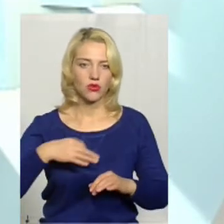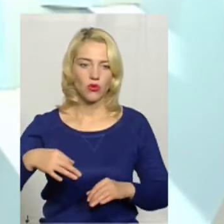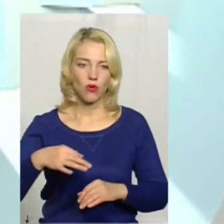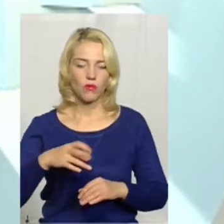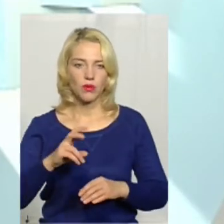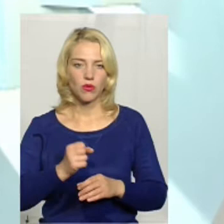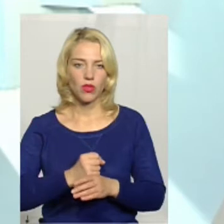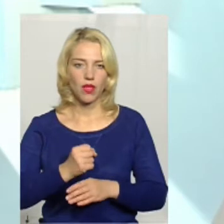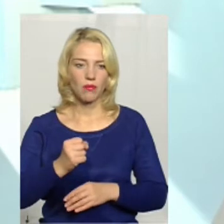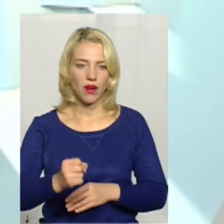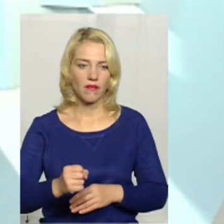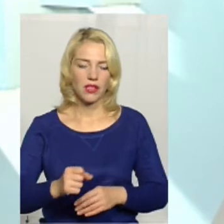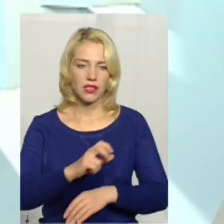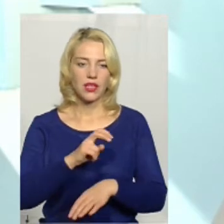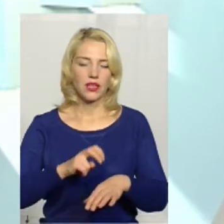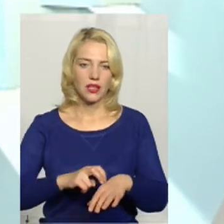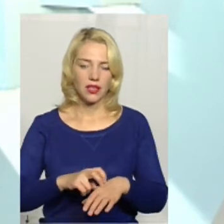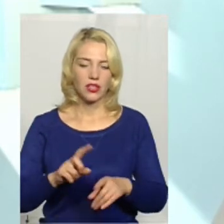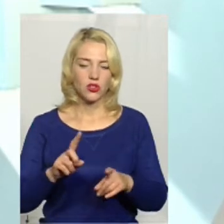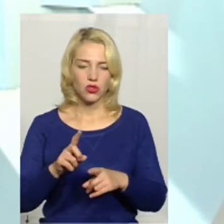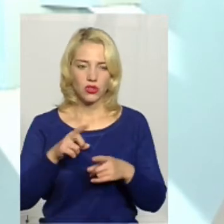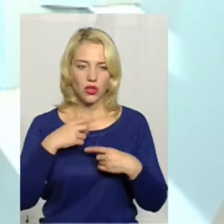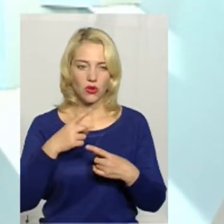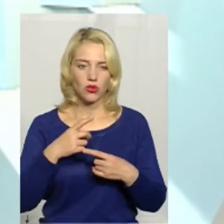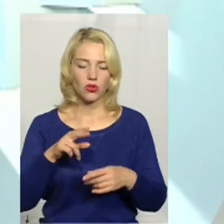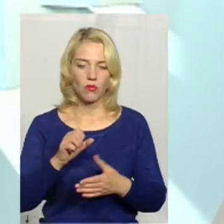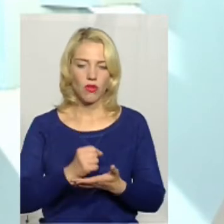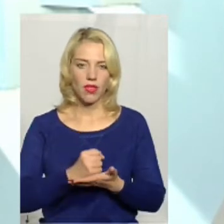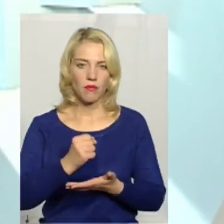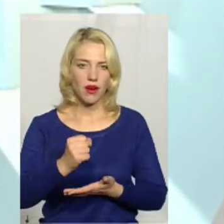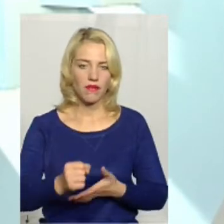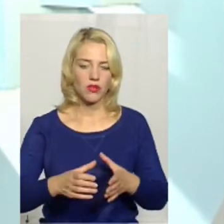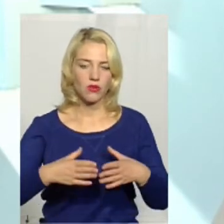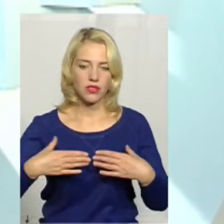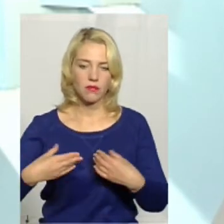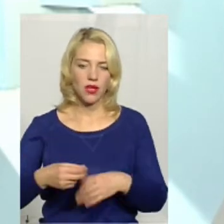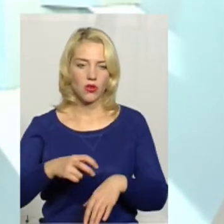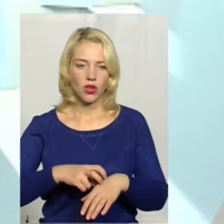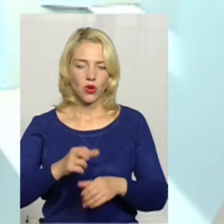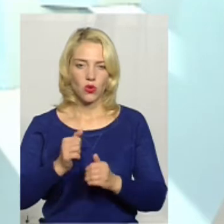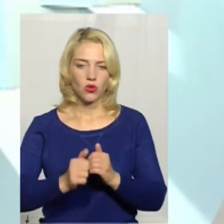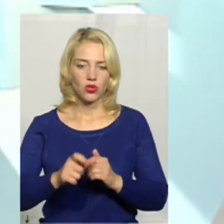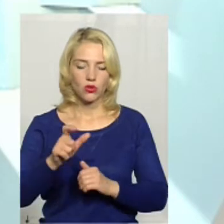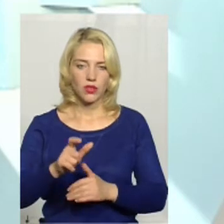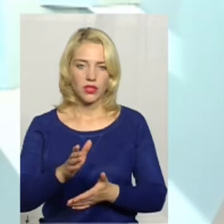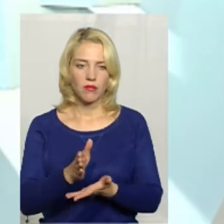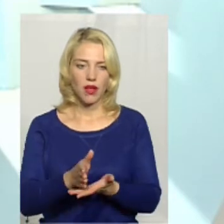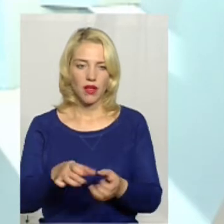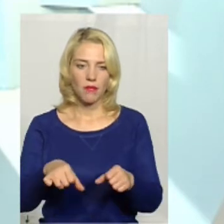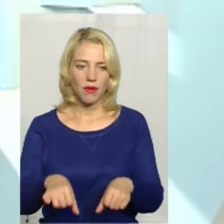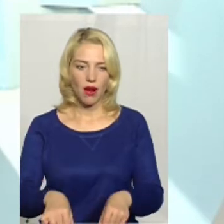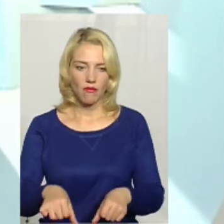лікаря, що наголошую, по направленню сімейного лікаря. Кожен громадянин має право